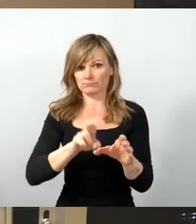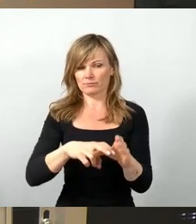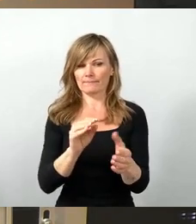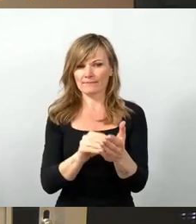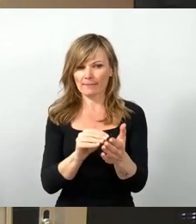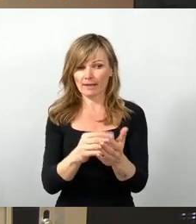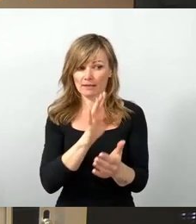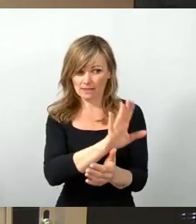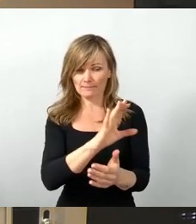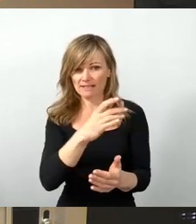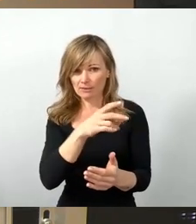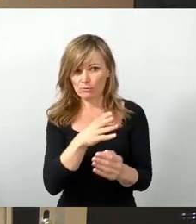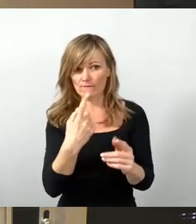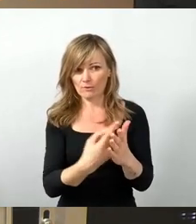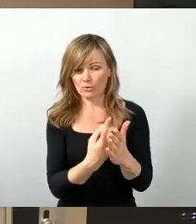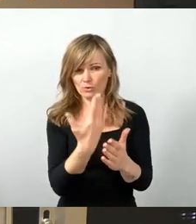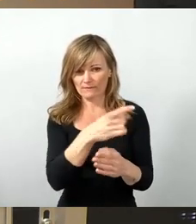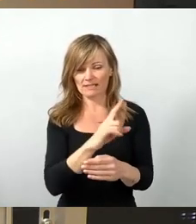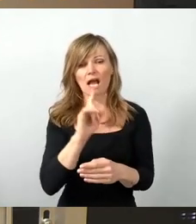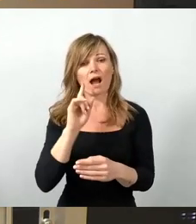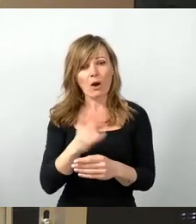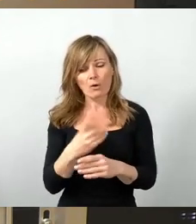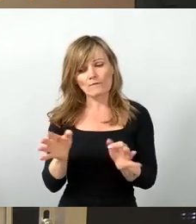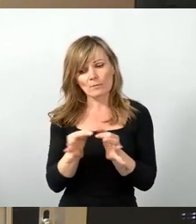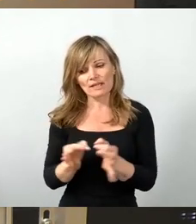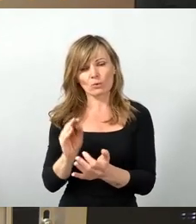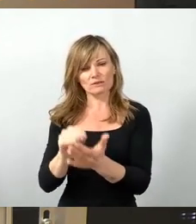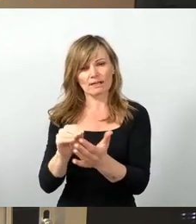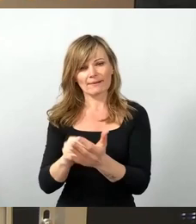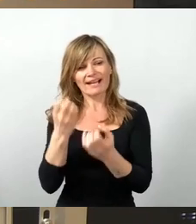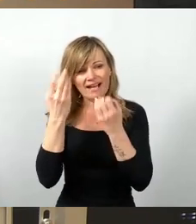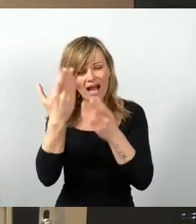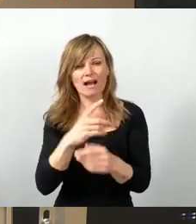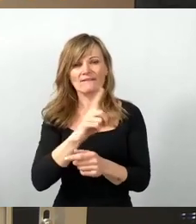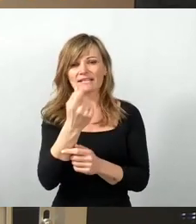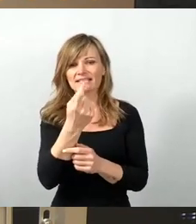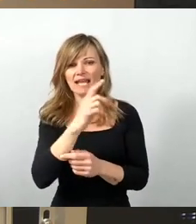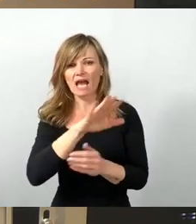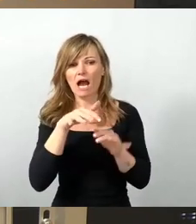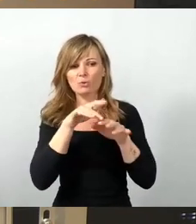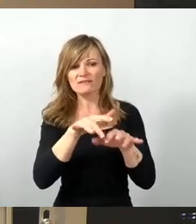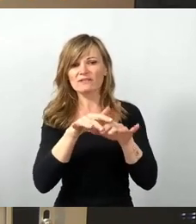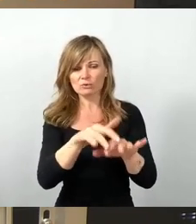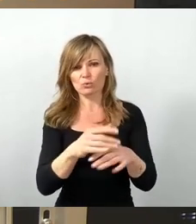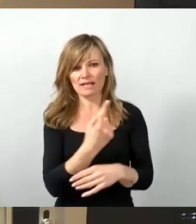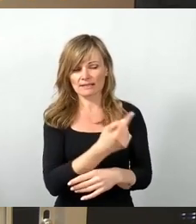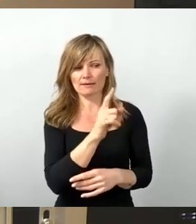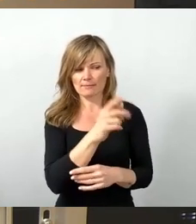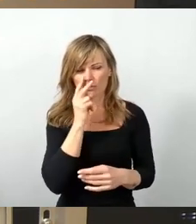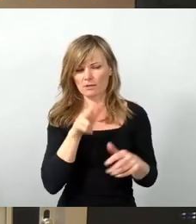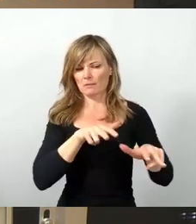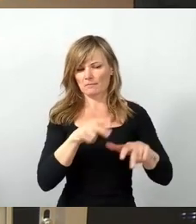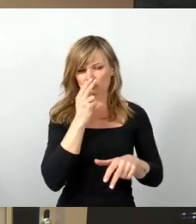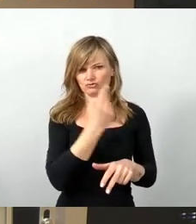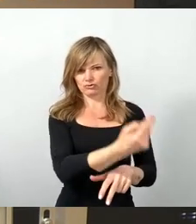Formulierung dringend, dass der Beirat natürlich die finanziellen Auswirkungen im Blick haben muss, die seine Entscheidungen oder zumindest seine Vorschläge machen, stand bei Ihnen